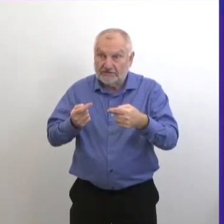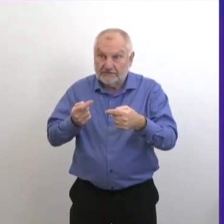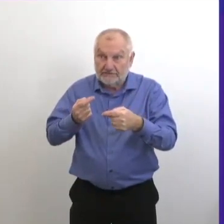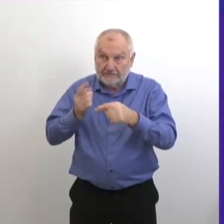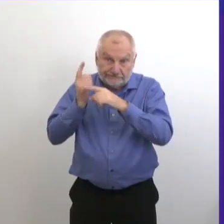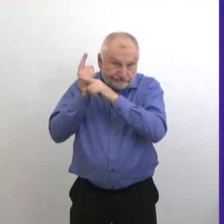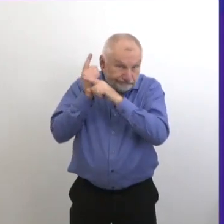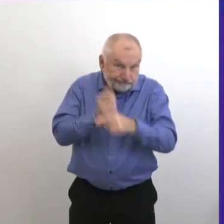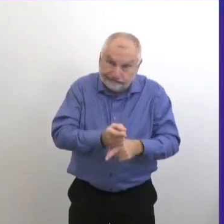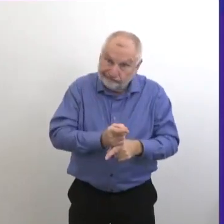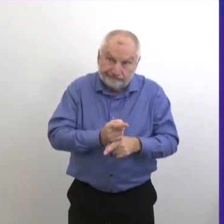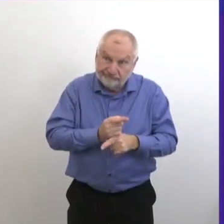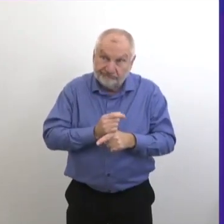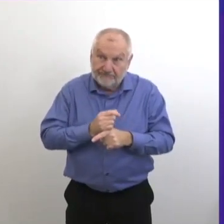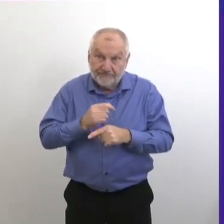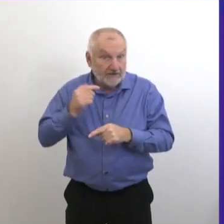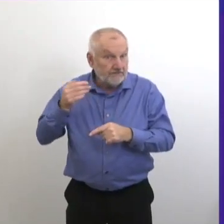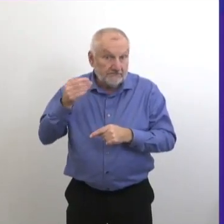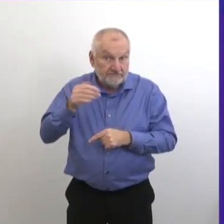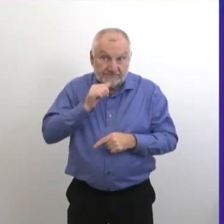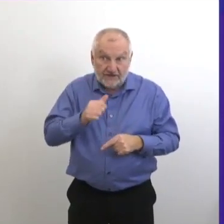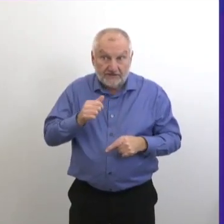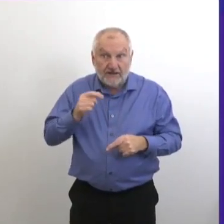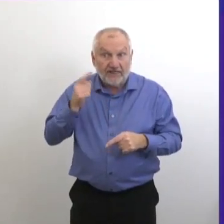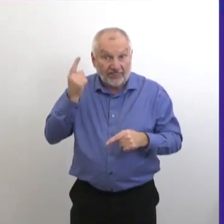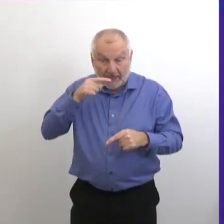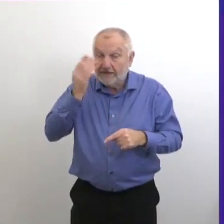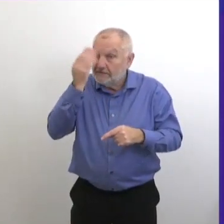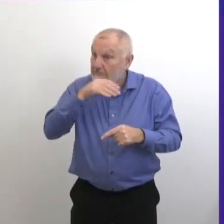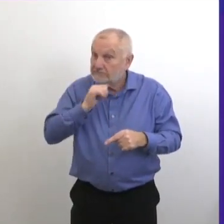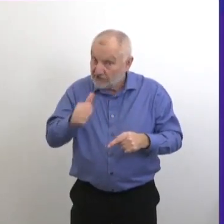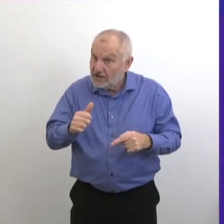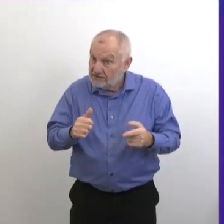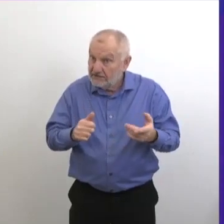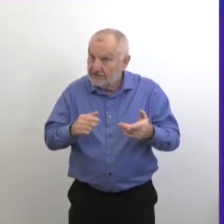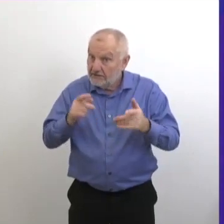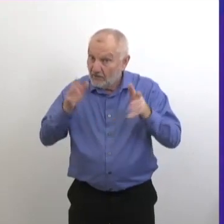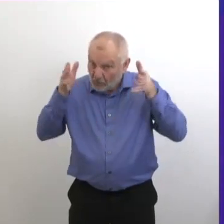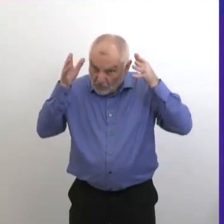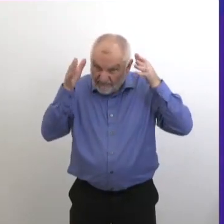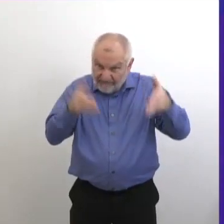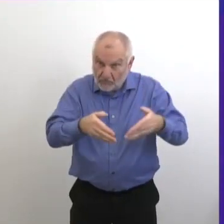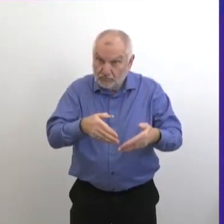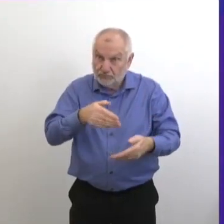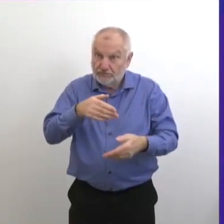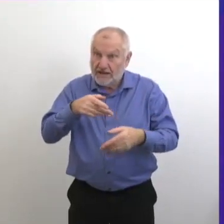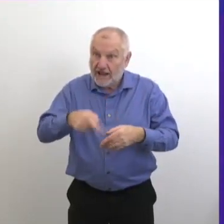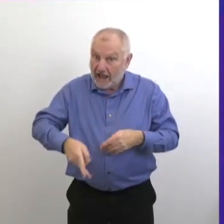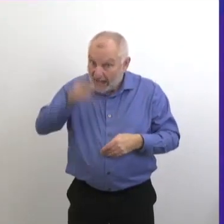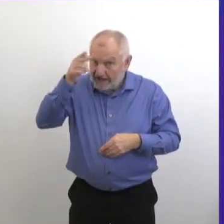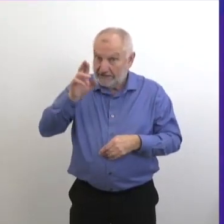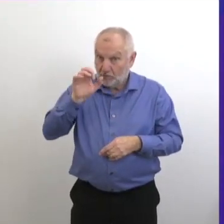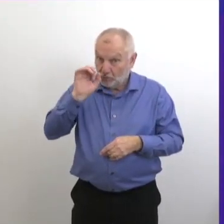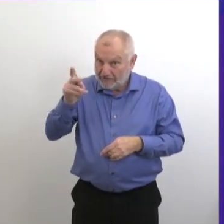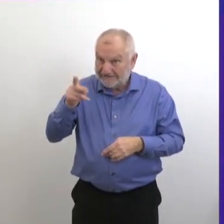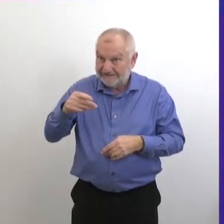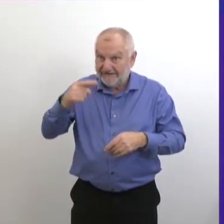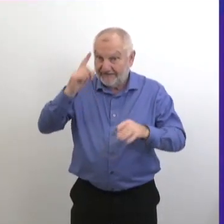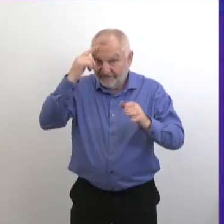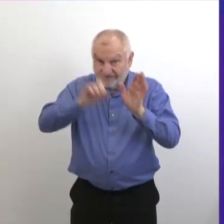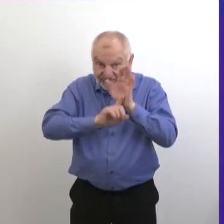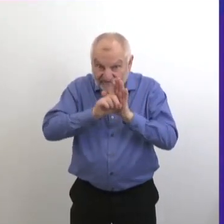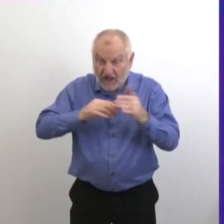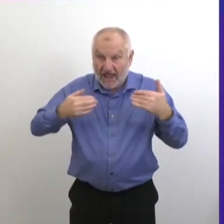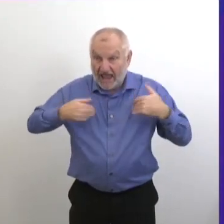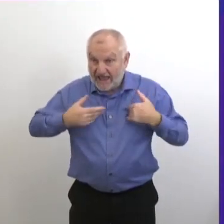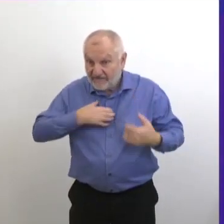Nous mettons l'accent au niveau des tests sur les risques les plus élevés, donc les personnes qui sont symptomatiques, les personnes qui sont